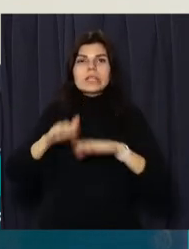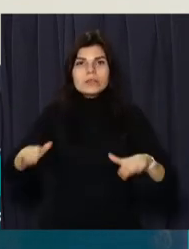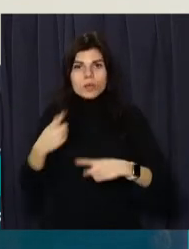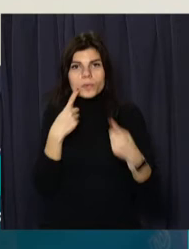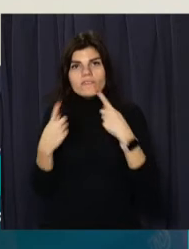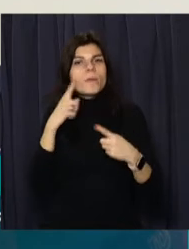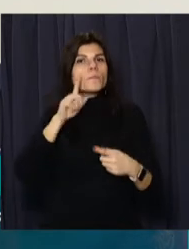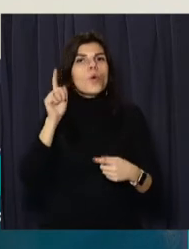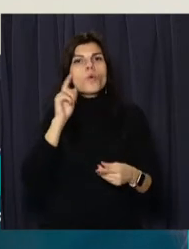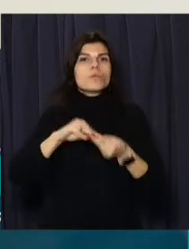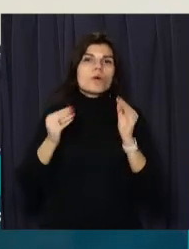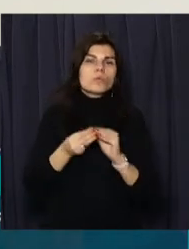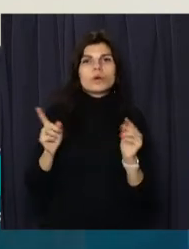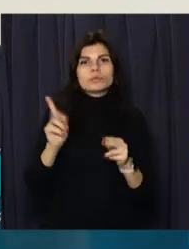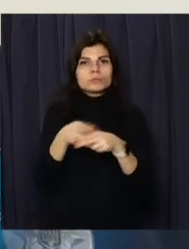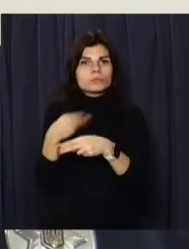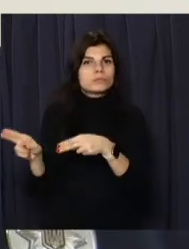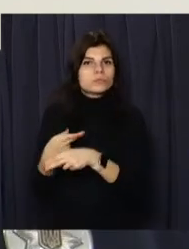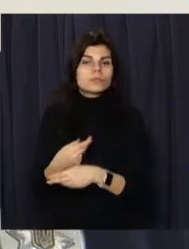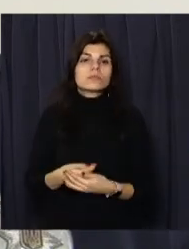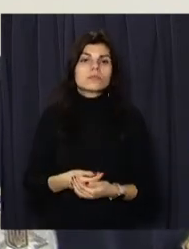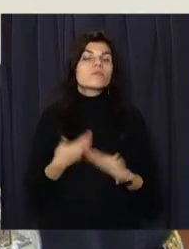юними дітками.